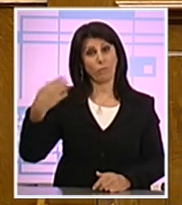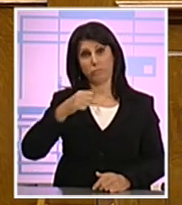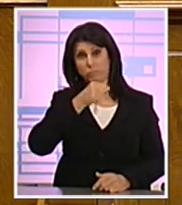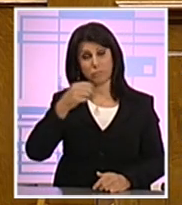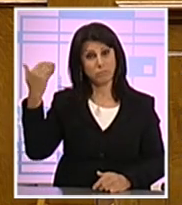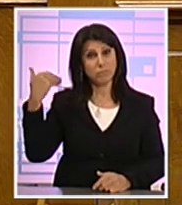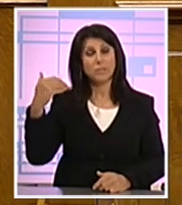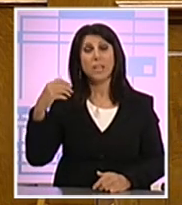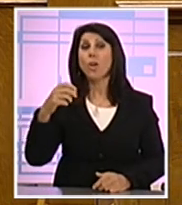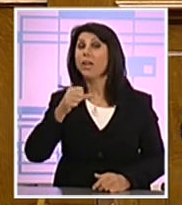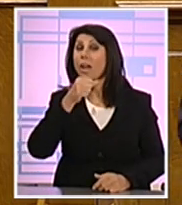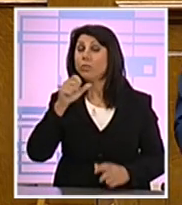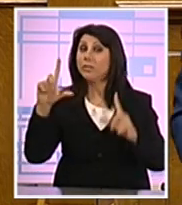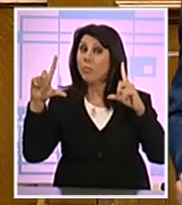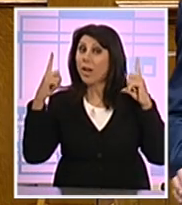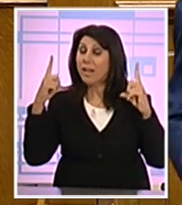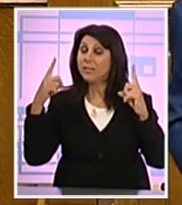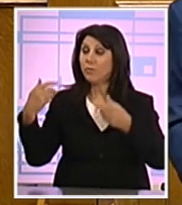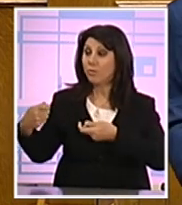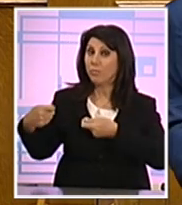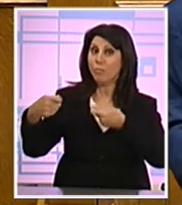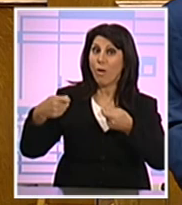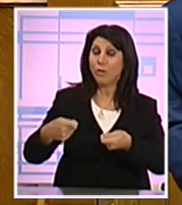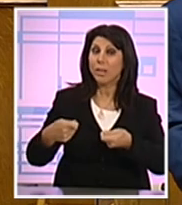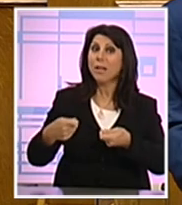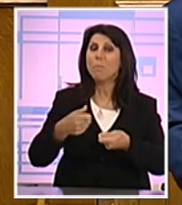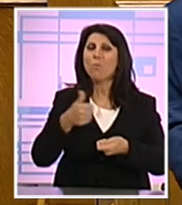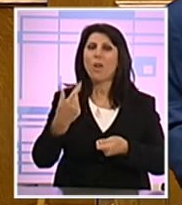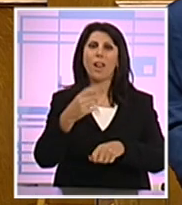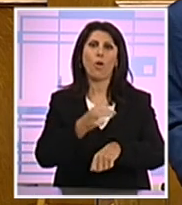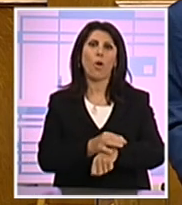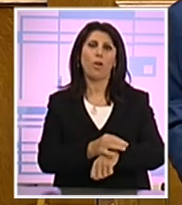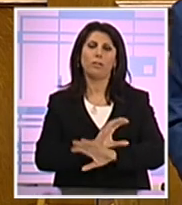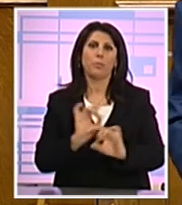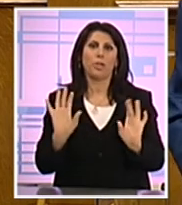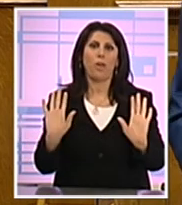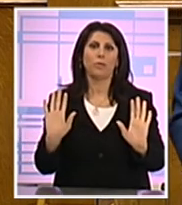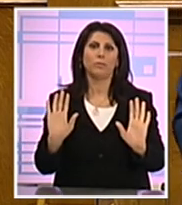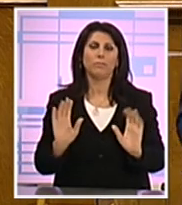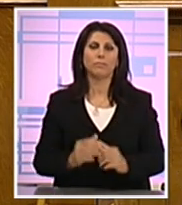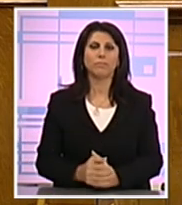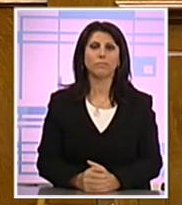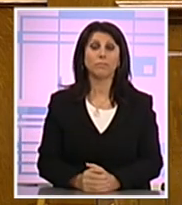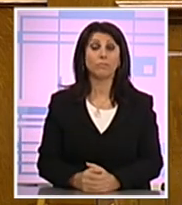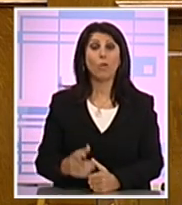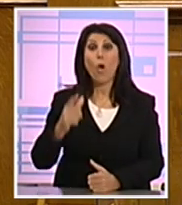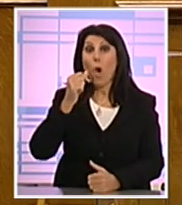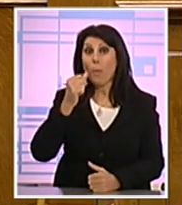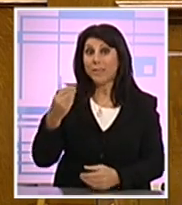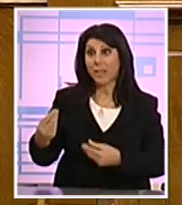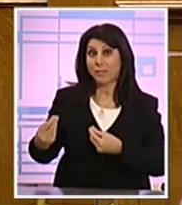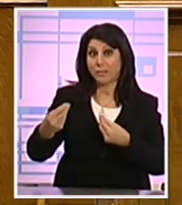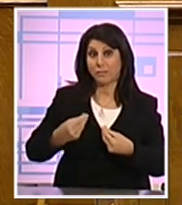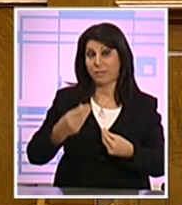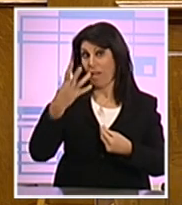δημοκρατίας, κληρονόμησα μόνο ένα ρολόι. Τίποτα άλλο. Από τον πατέρα μου, τον Ανδρέα